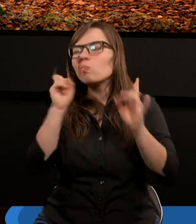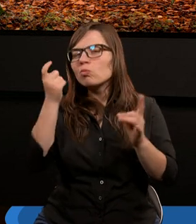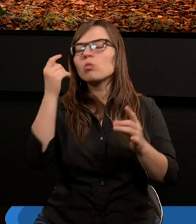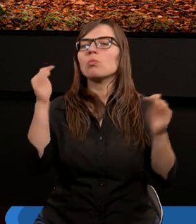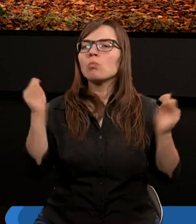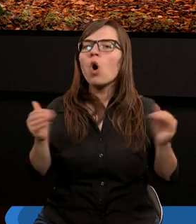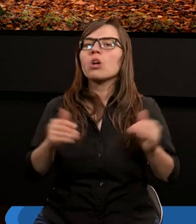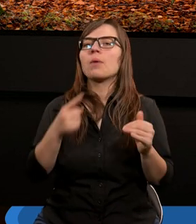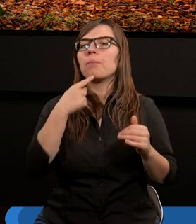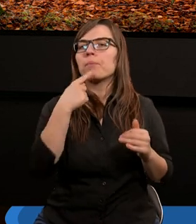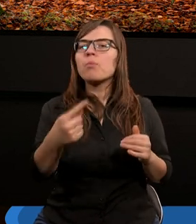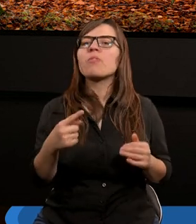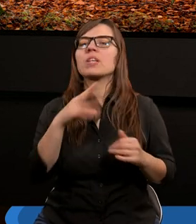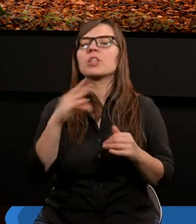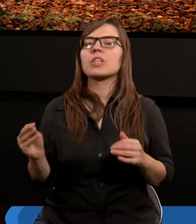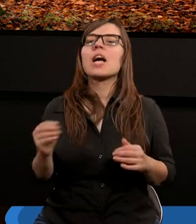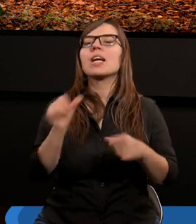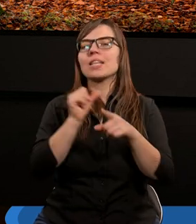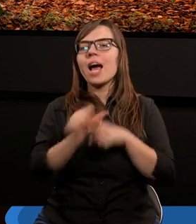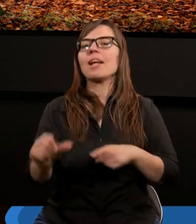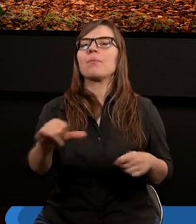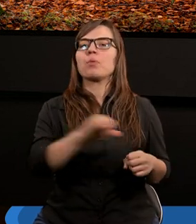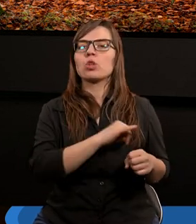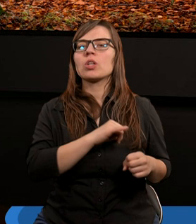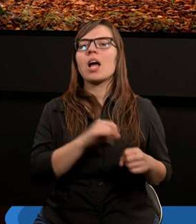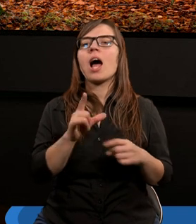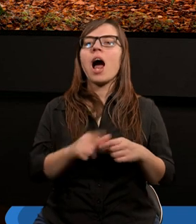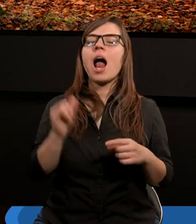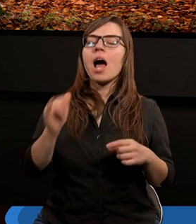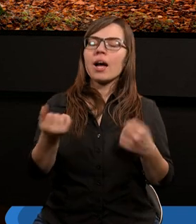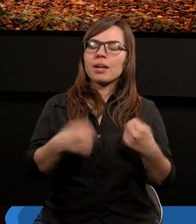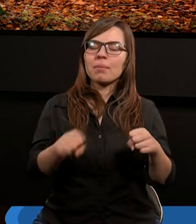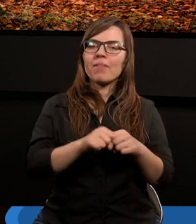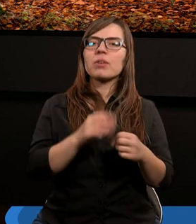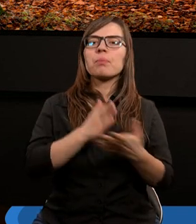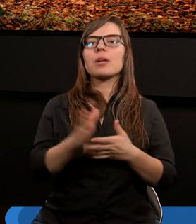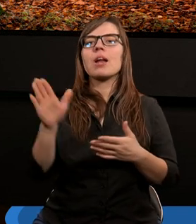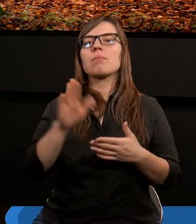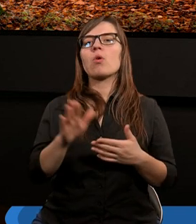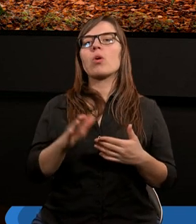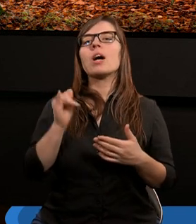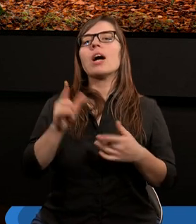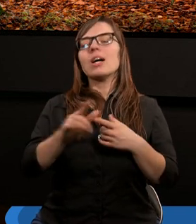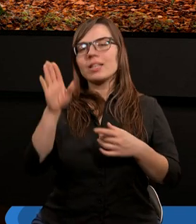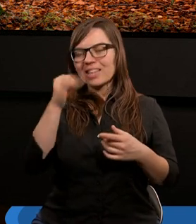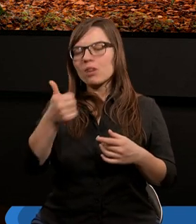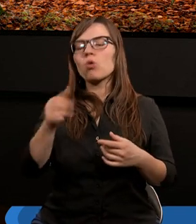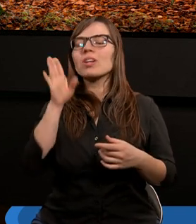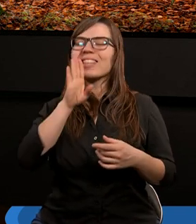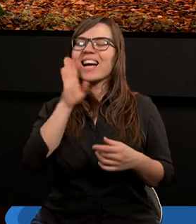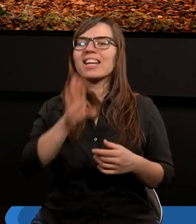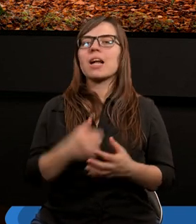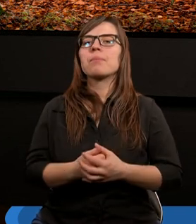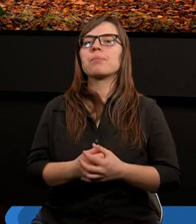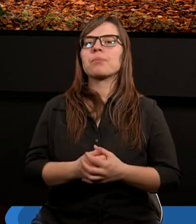zgodzić z Lutrem, że jesteśmy grzeszni, ale usprawiedliwieni przez Boga, więc jednocześnie i tacy i tacy.